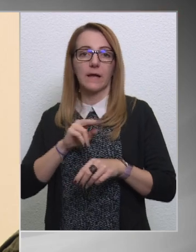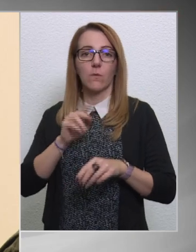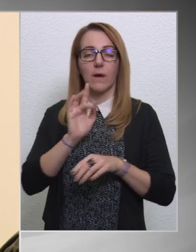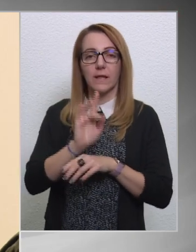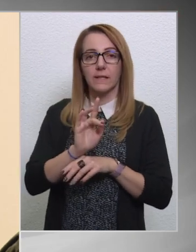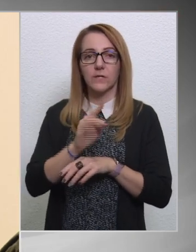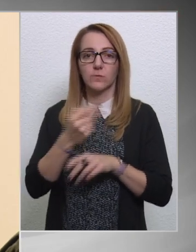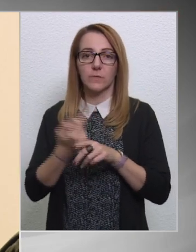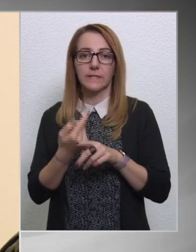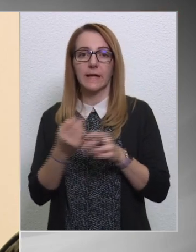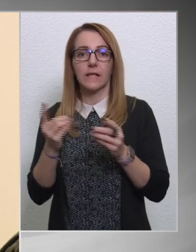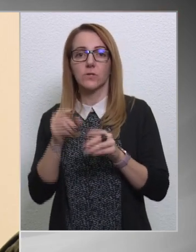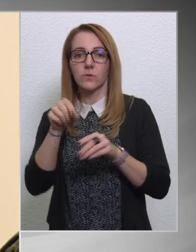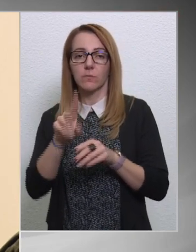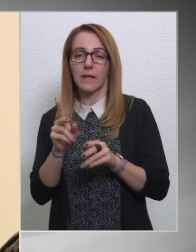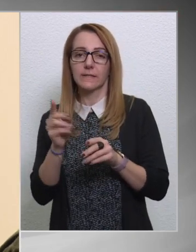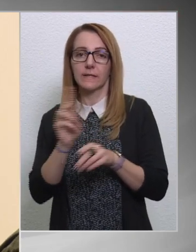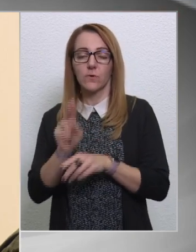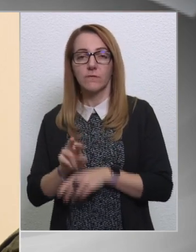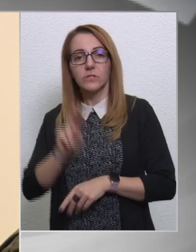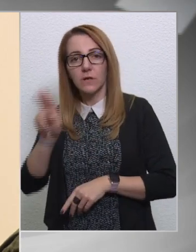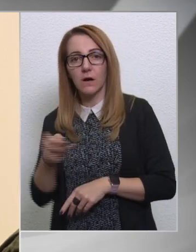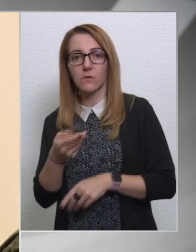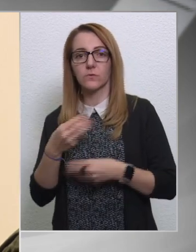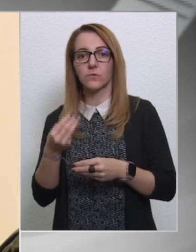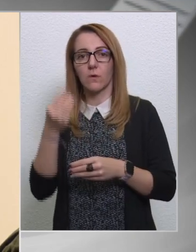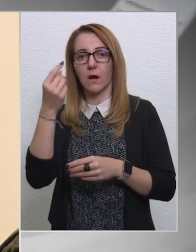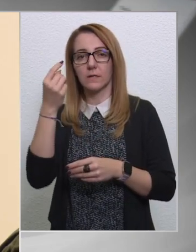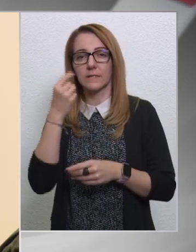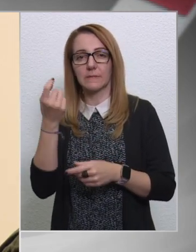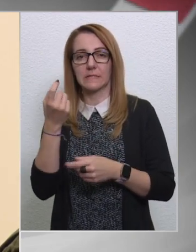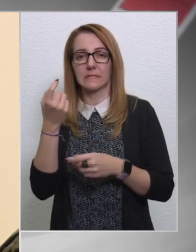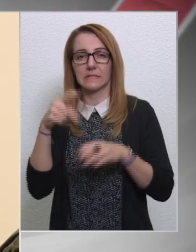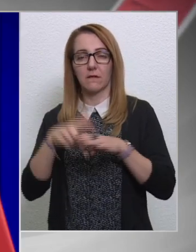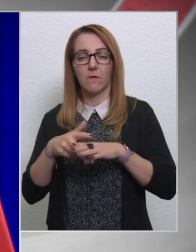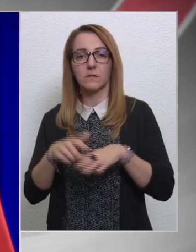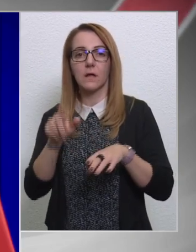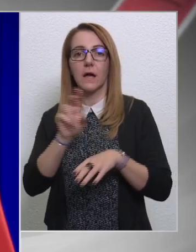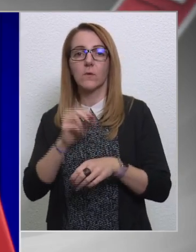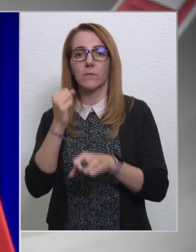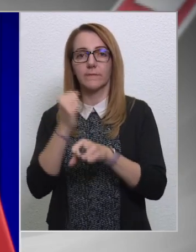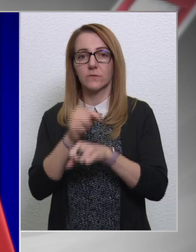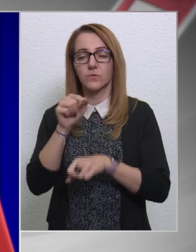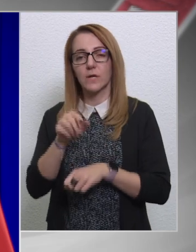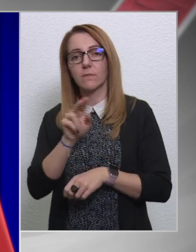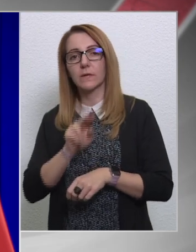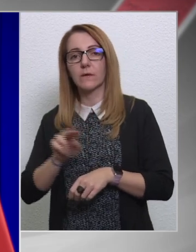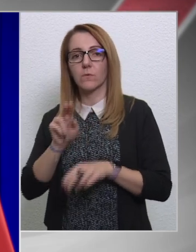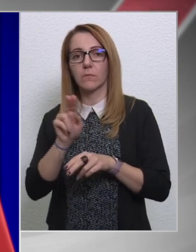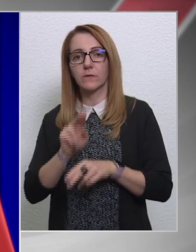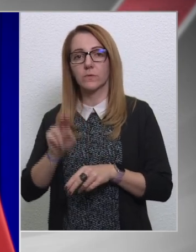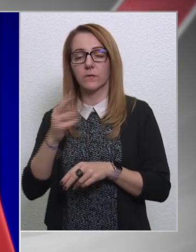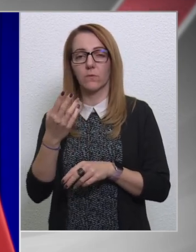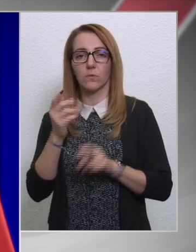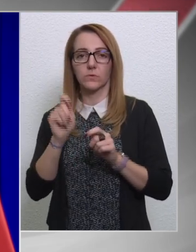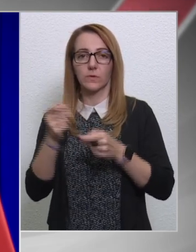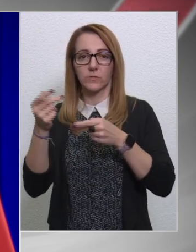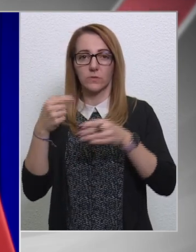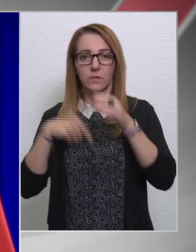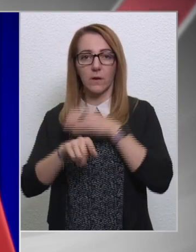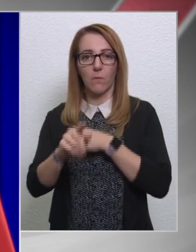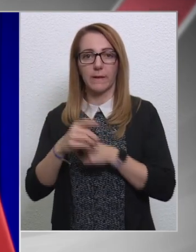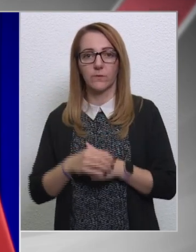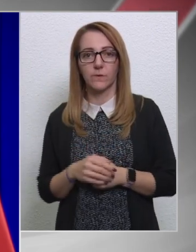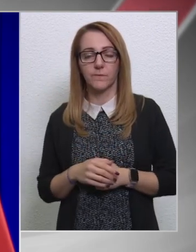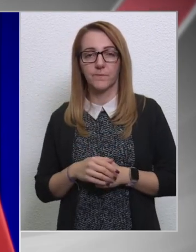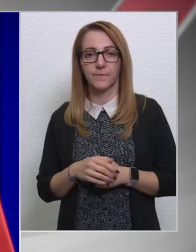sajtóban lehetett arról olvasni, hogy ez sokak szemét zavarta az Európai Bizottságban, vagy az Európai Uniós döntéshozatlanon belül?